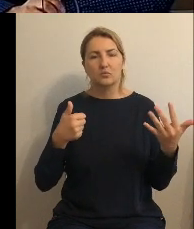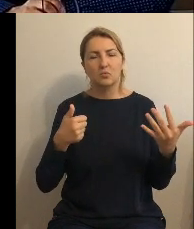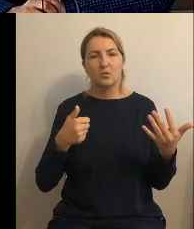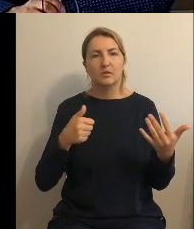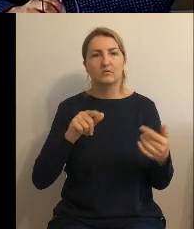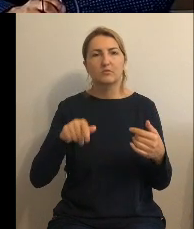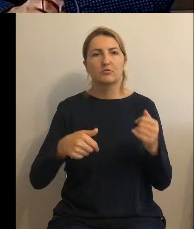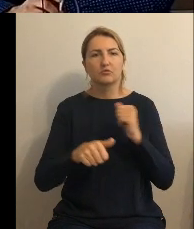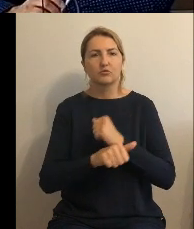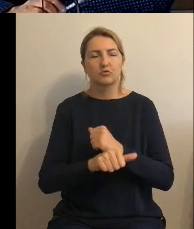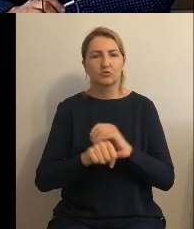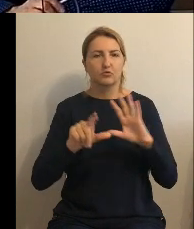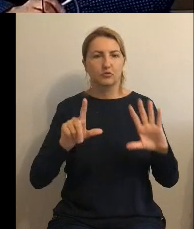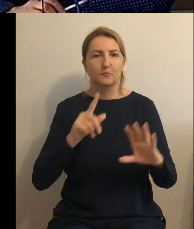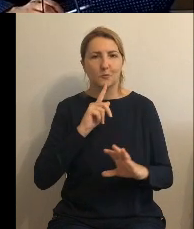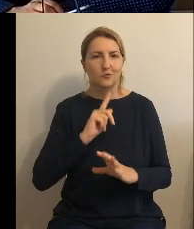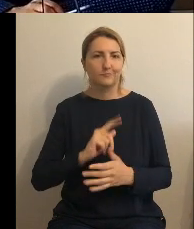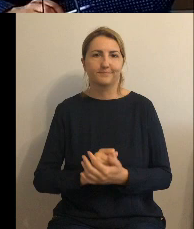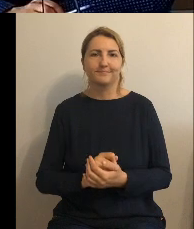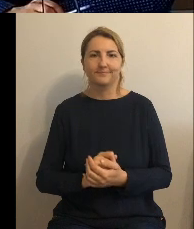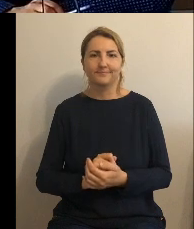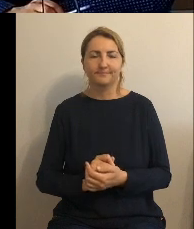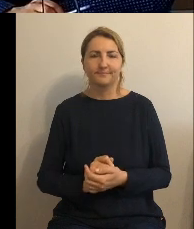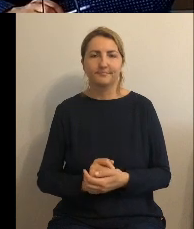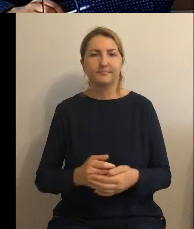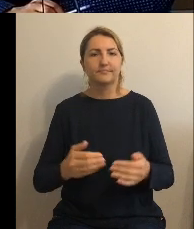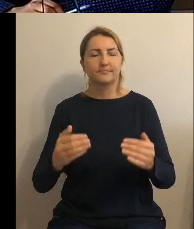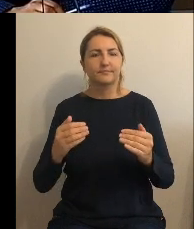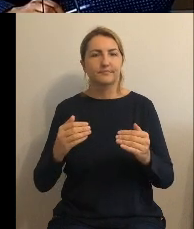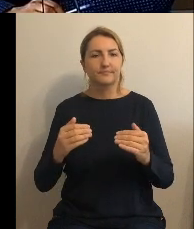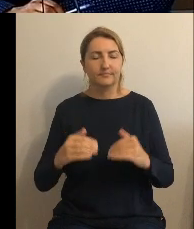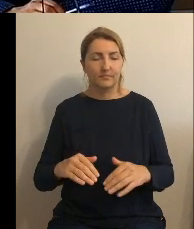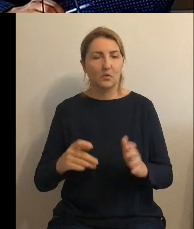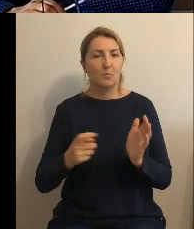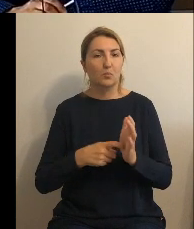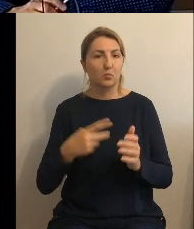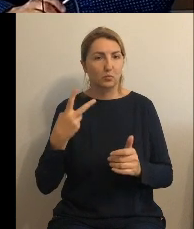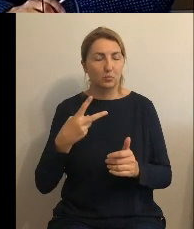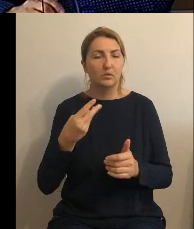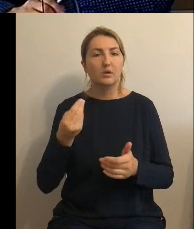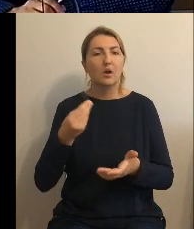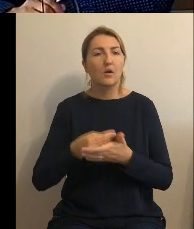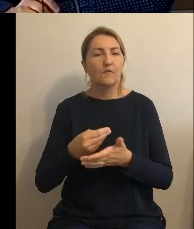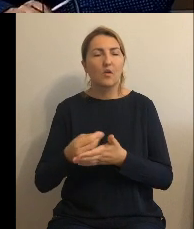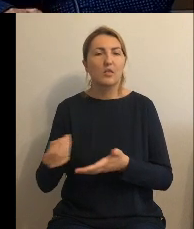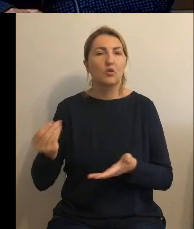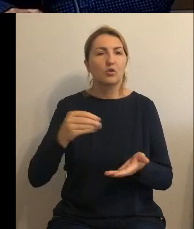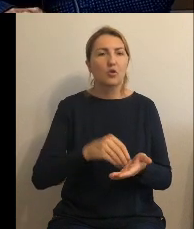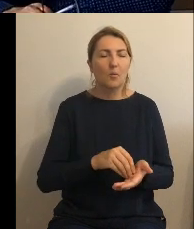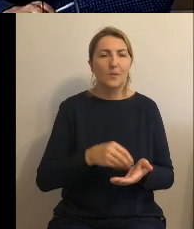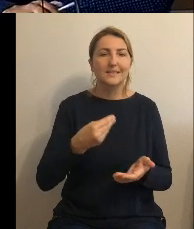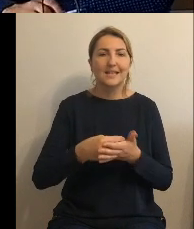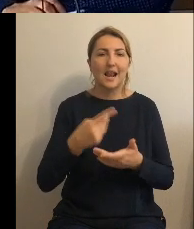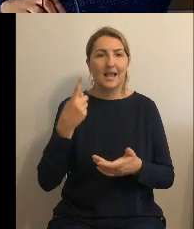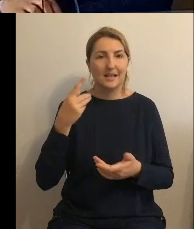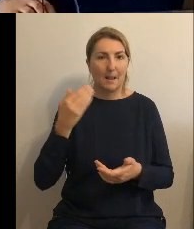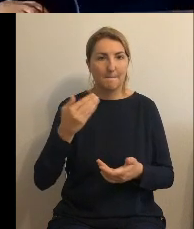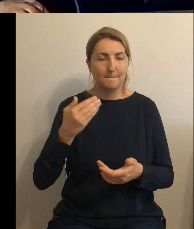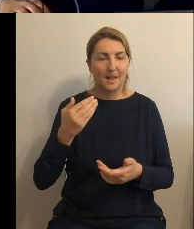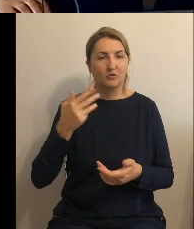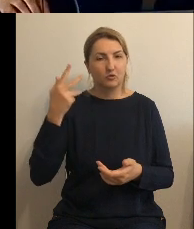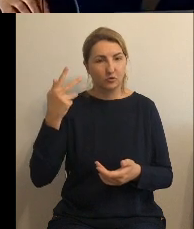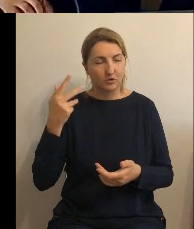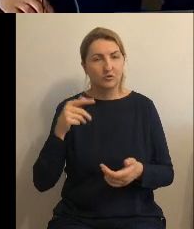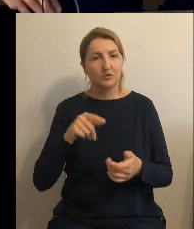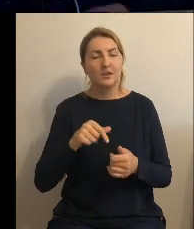punkt drugi kwota dopłaty cena za jeden metr sześcienny ścieków za jeden ścieków złotych za metr